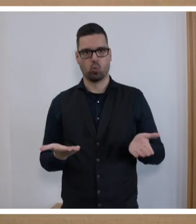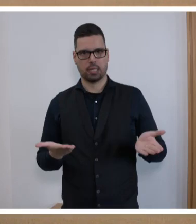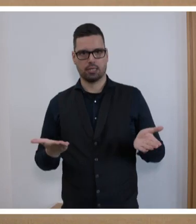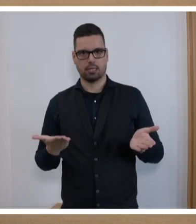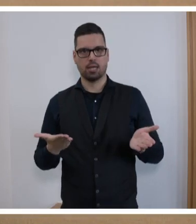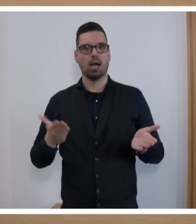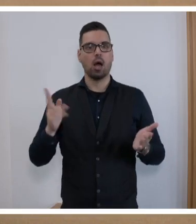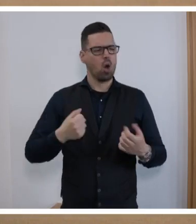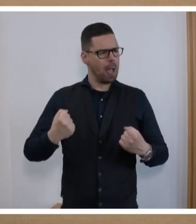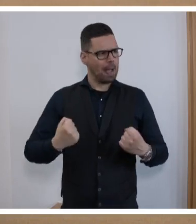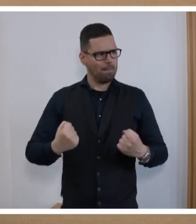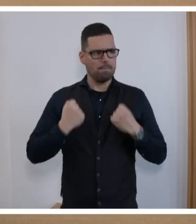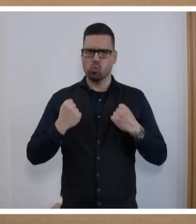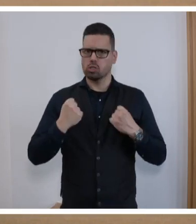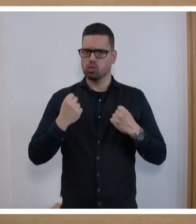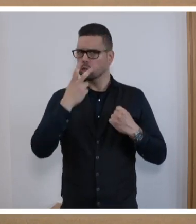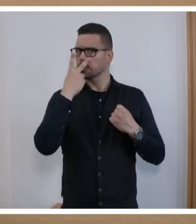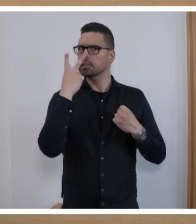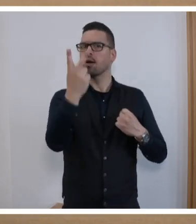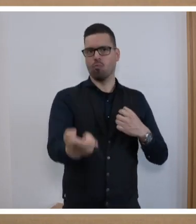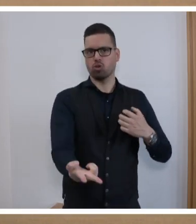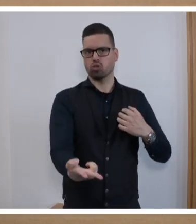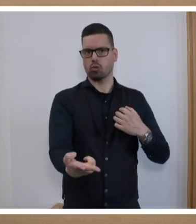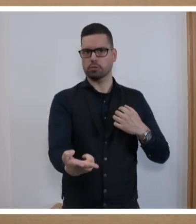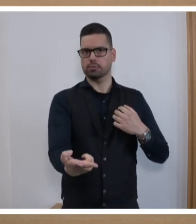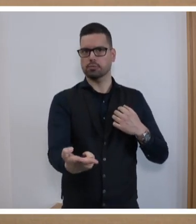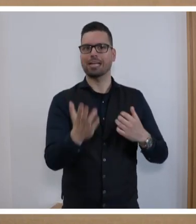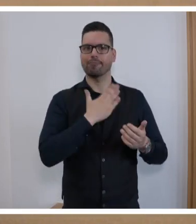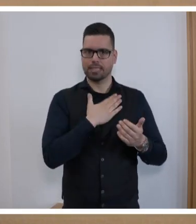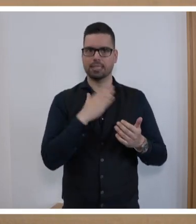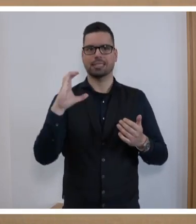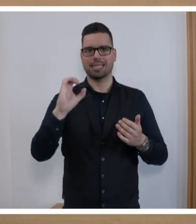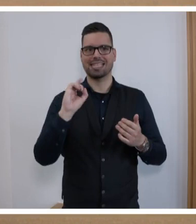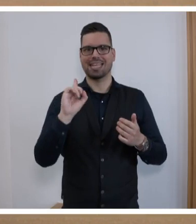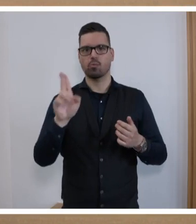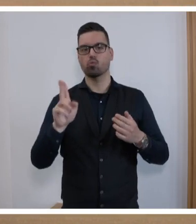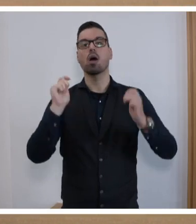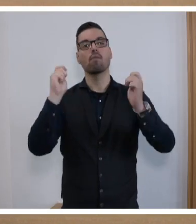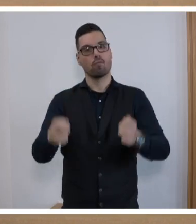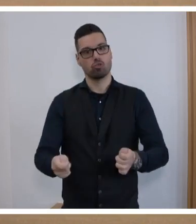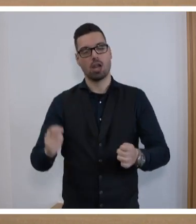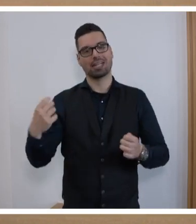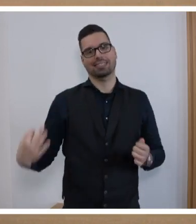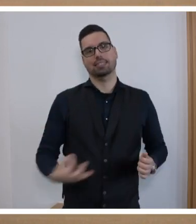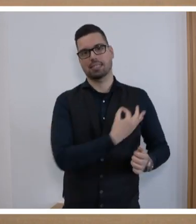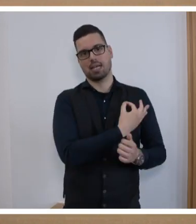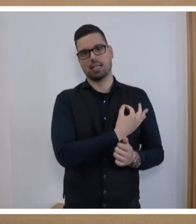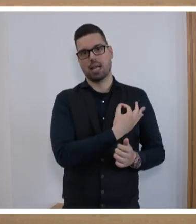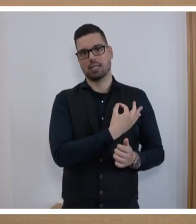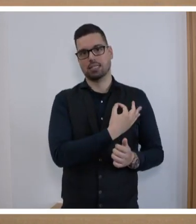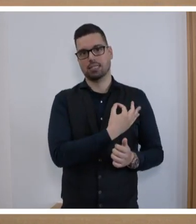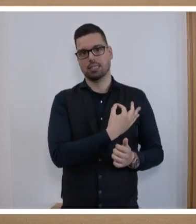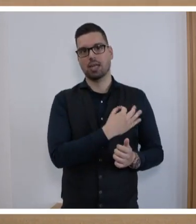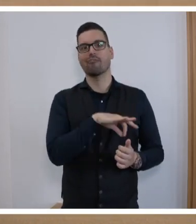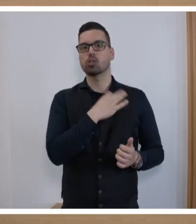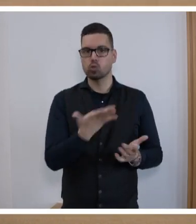Sie uns aber auch mutig nach vorne blicken. Wir als CDU schlagen vor, dass das Saarland der Frankophonie,